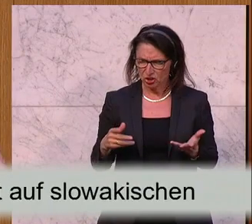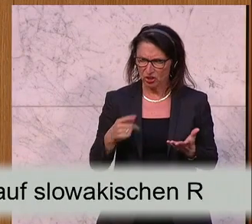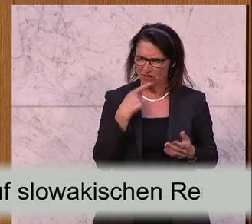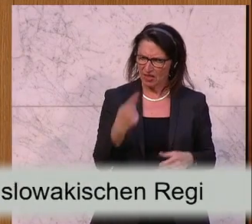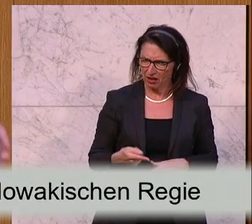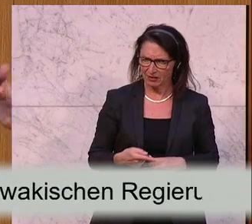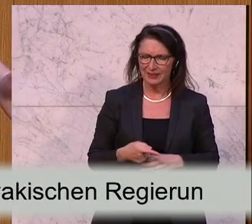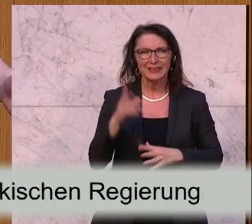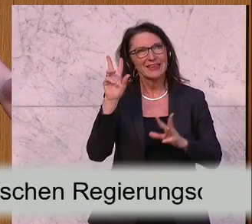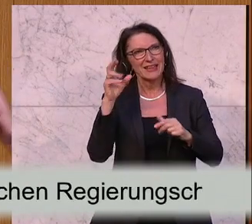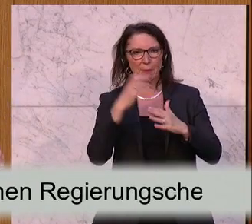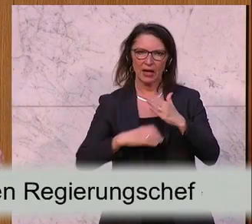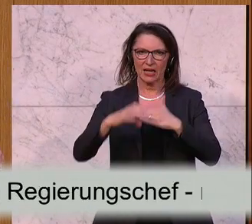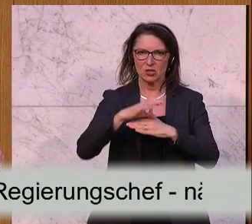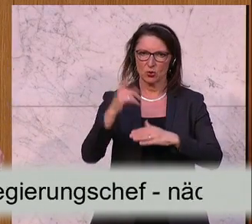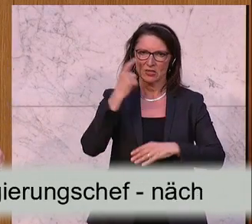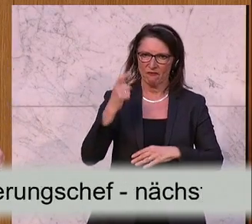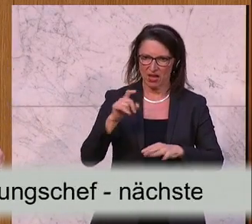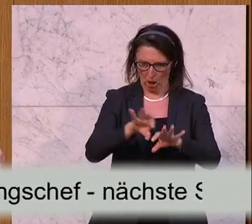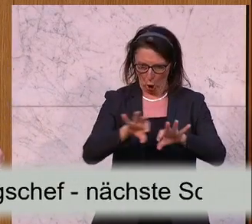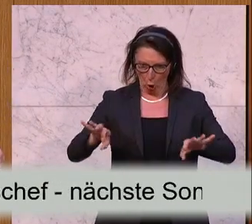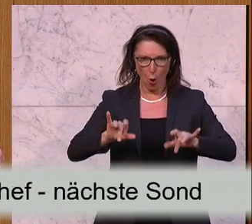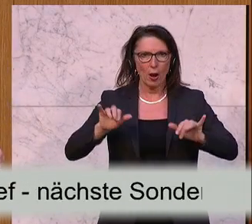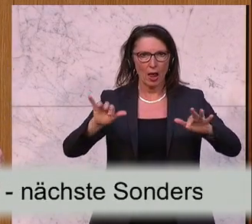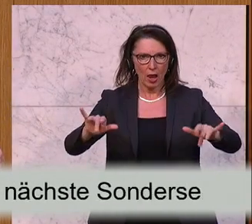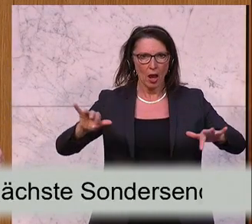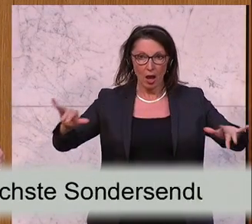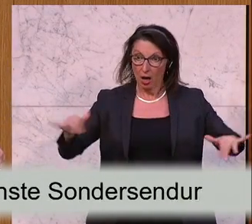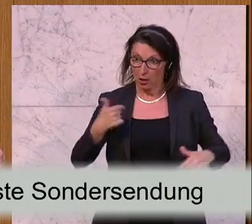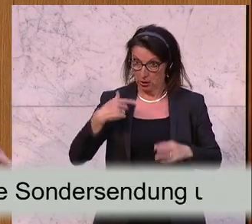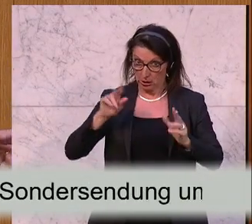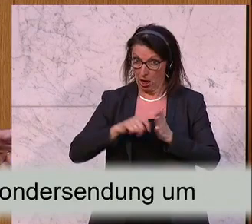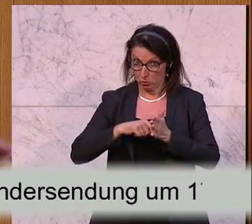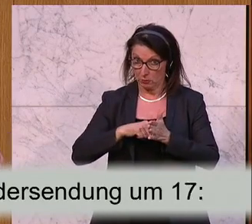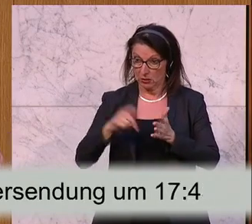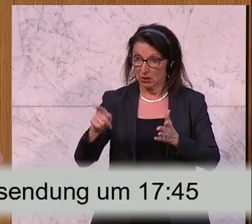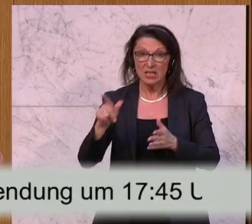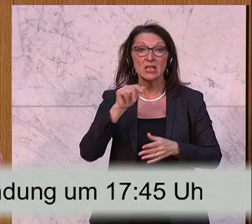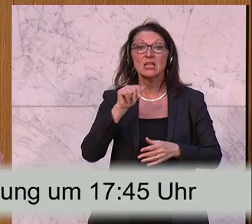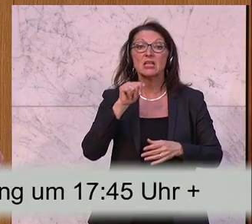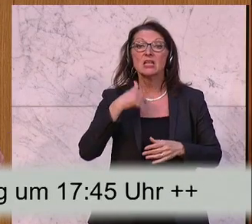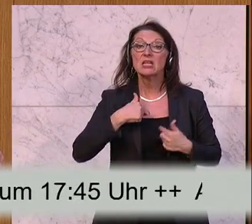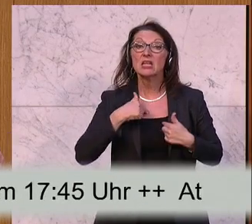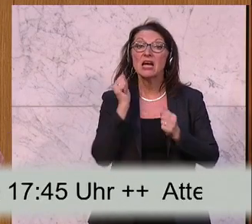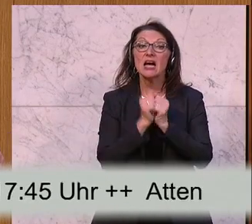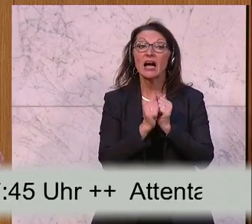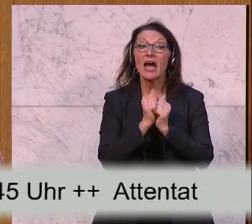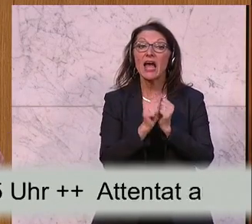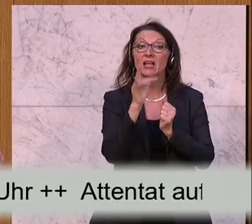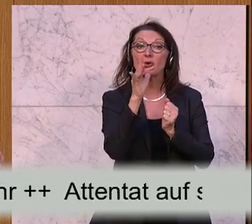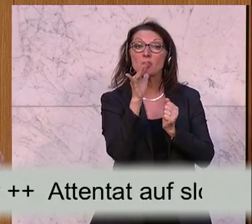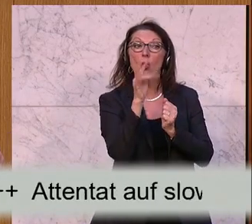Ressource Wasser betrifft, die wir verlieren in den Rohrnetzen. Ich darf tatsächlich berichtigen, das ist unfalsch. Ich habe hier den Rechnungshof zitiert.